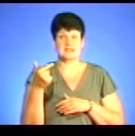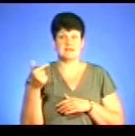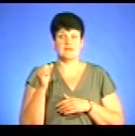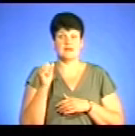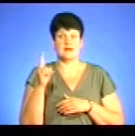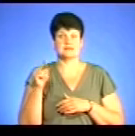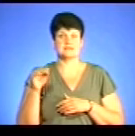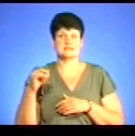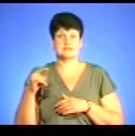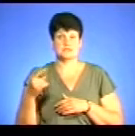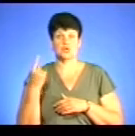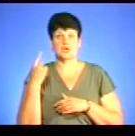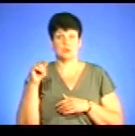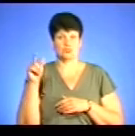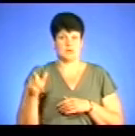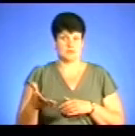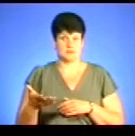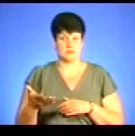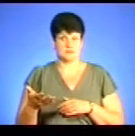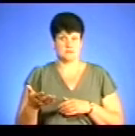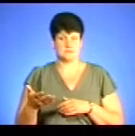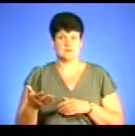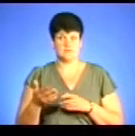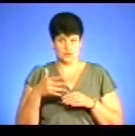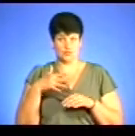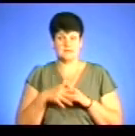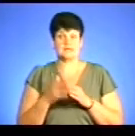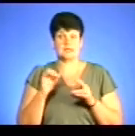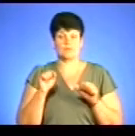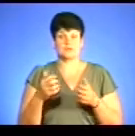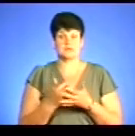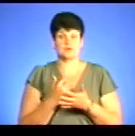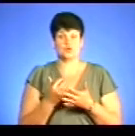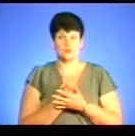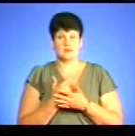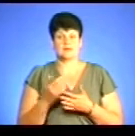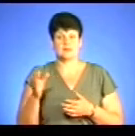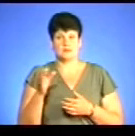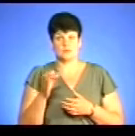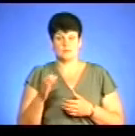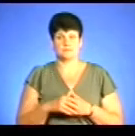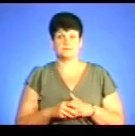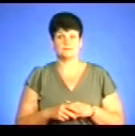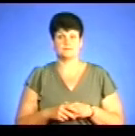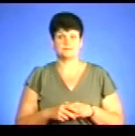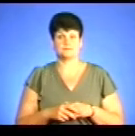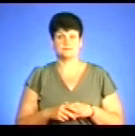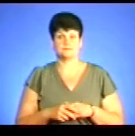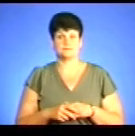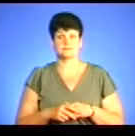однієї пляшки. Тобто ми розуміємо, скільки може заробити на сурогатному алкоголі недобросовісний. Все-таки,